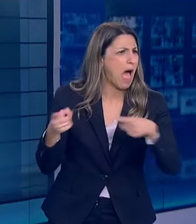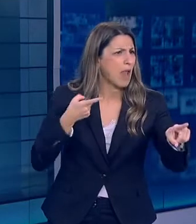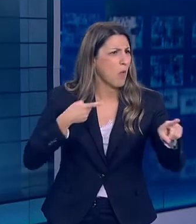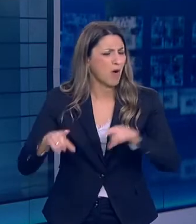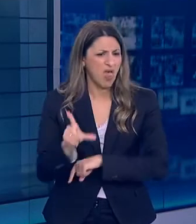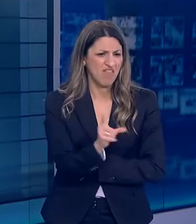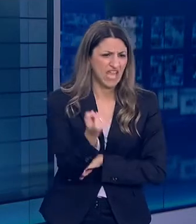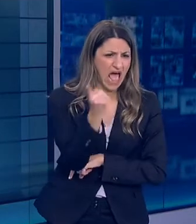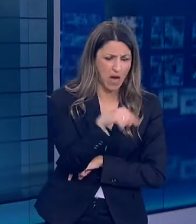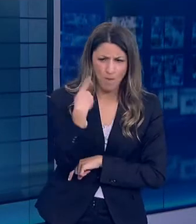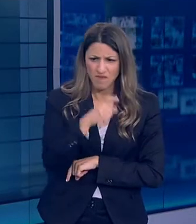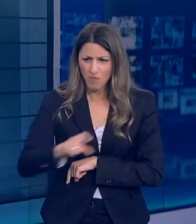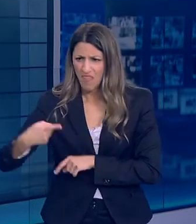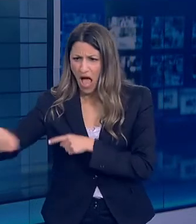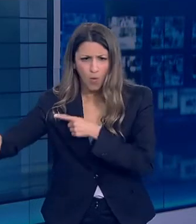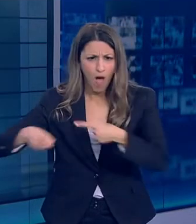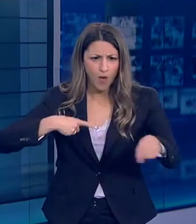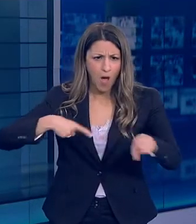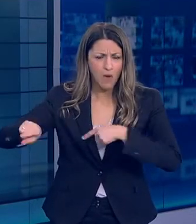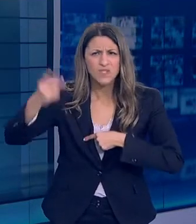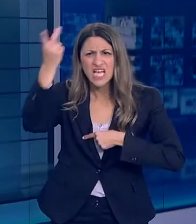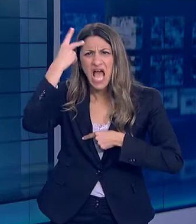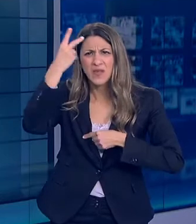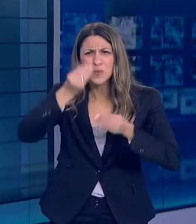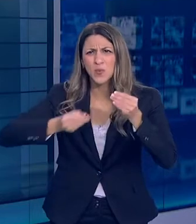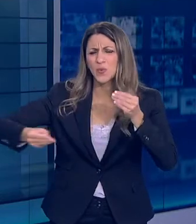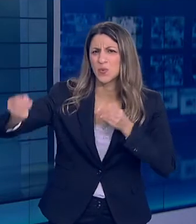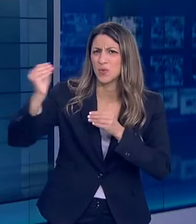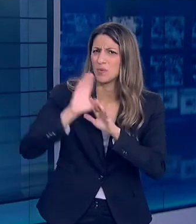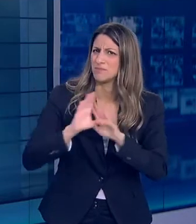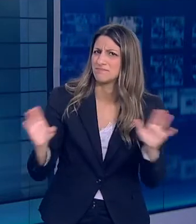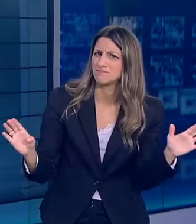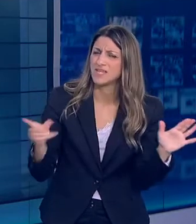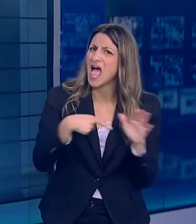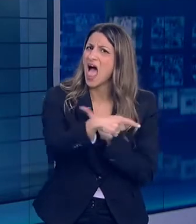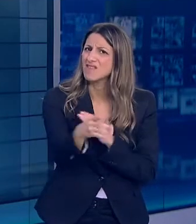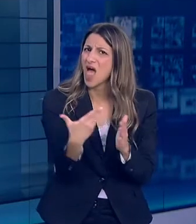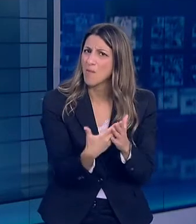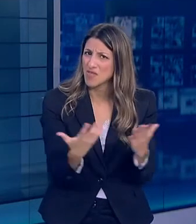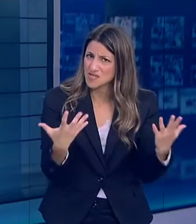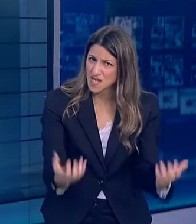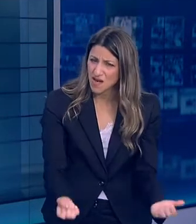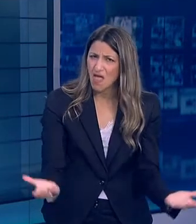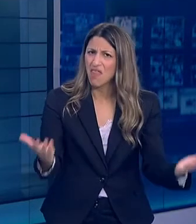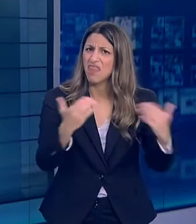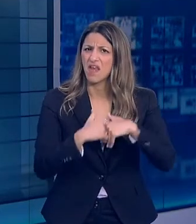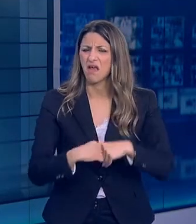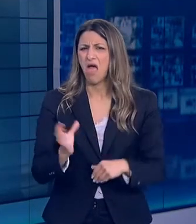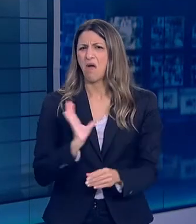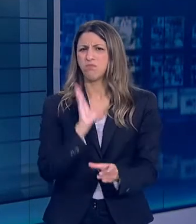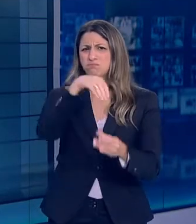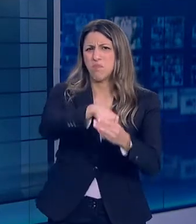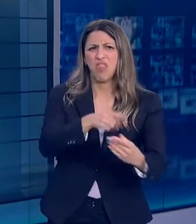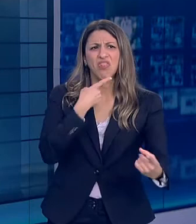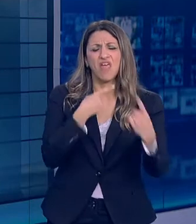χωρίς να γνωρίζουν τα πραγματικά δεδομένα χωρίς να χρησιμοποιήσουν επιστημονικά επιχειρήματα Προσπάθησα να μην εμπλακώσε τέτοιο